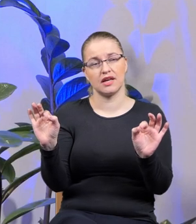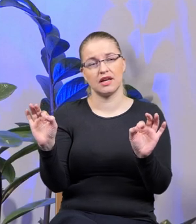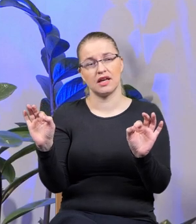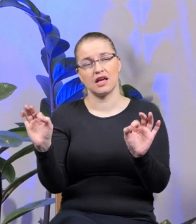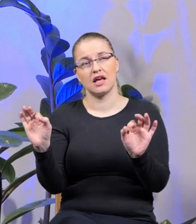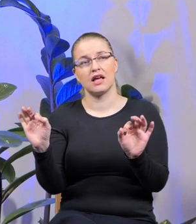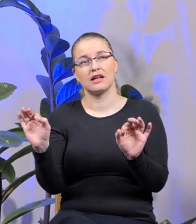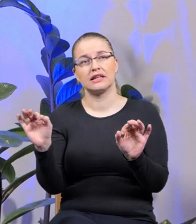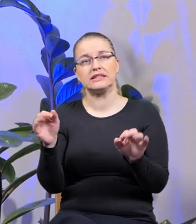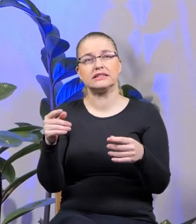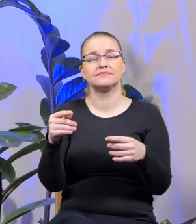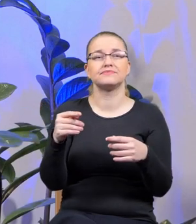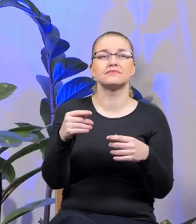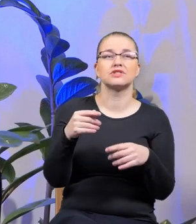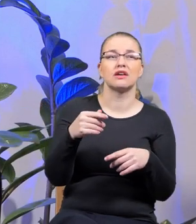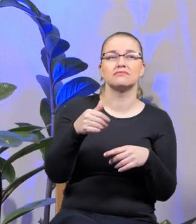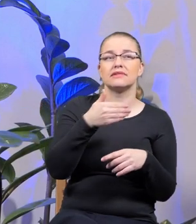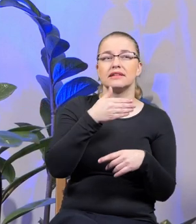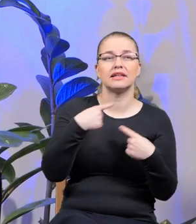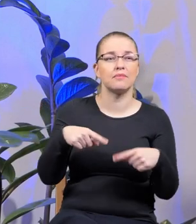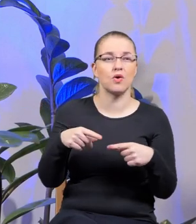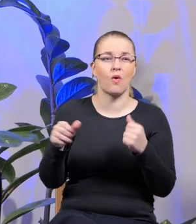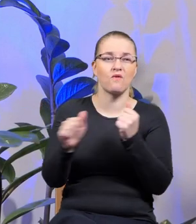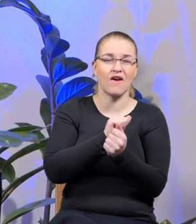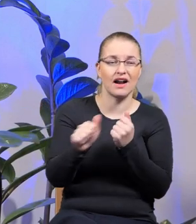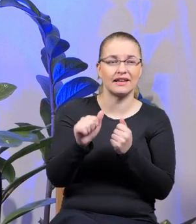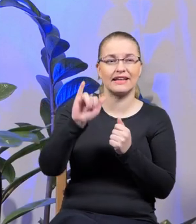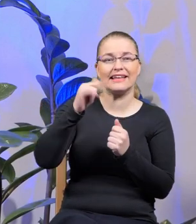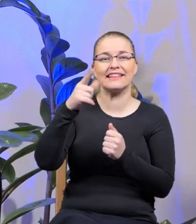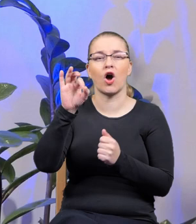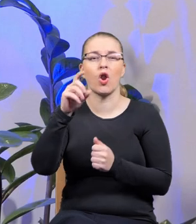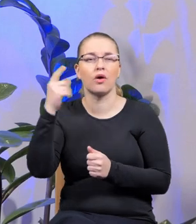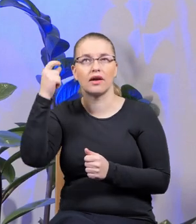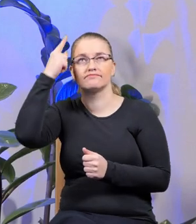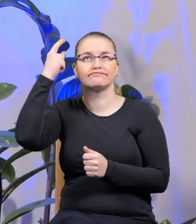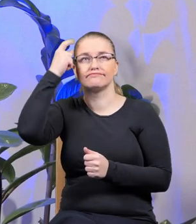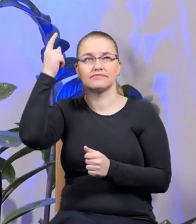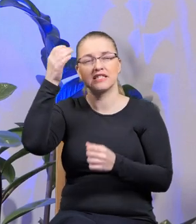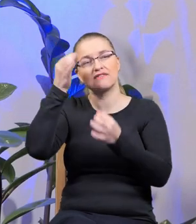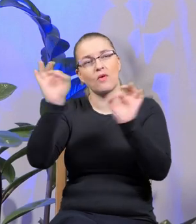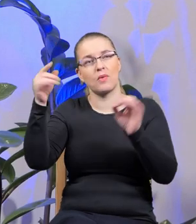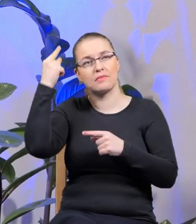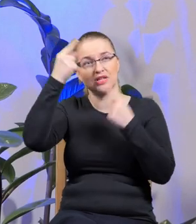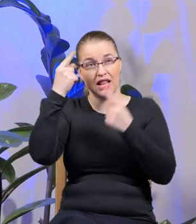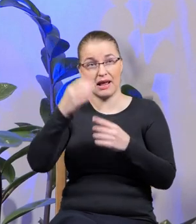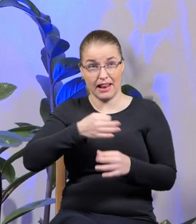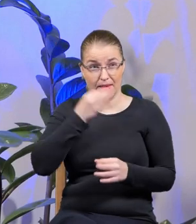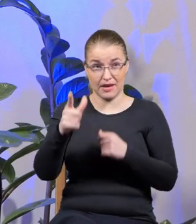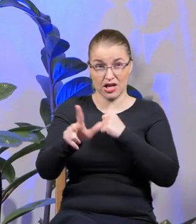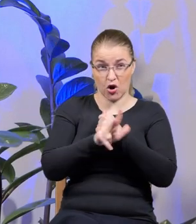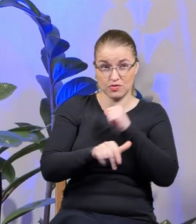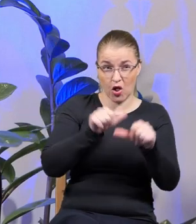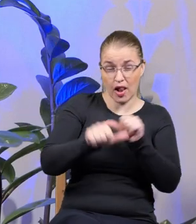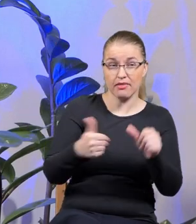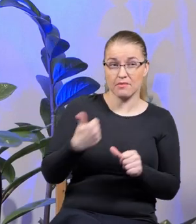osiemdziesiąte zapamiętane przez Ciebie były jak gdyby swobodniejsze i to zacieczewienie